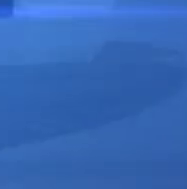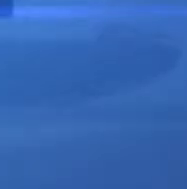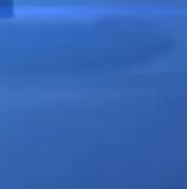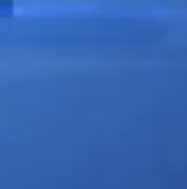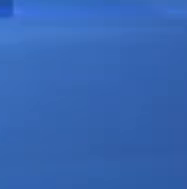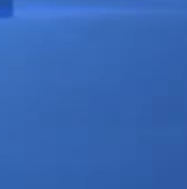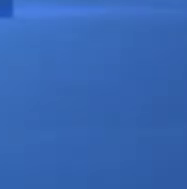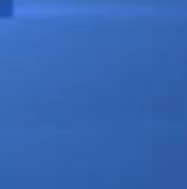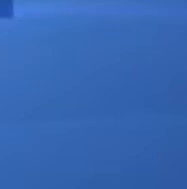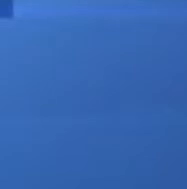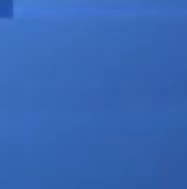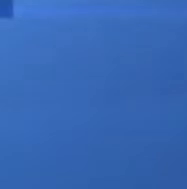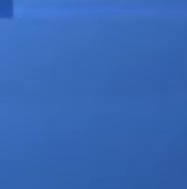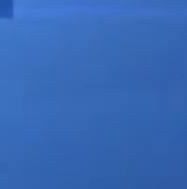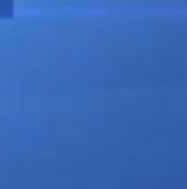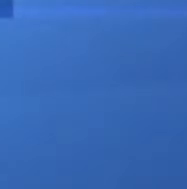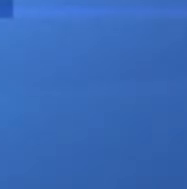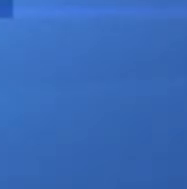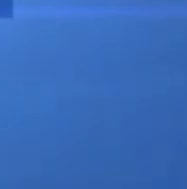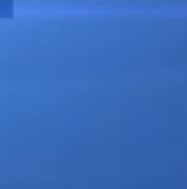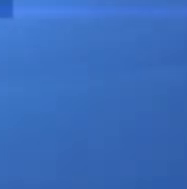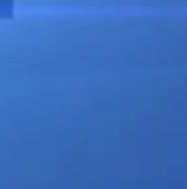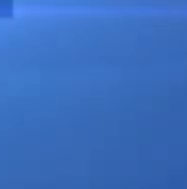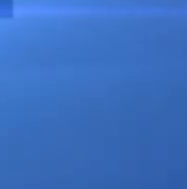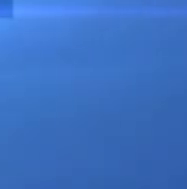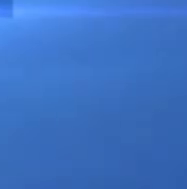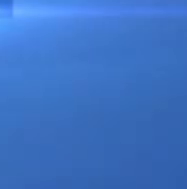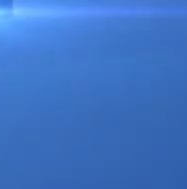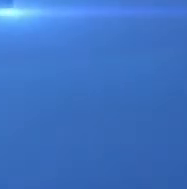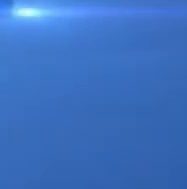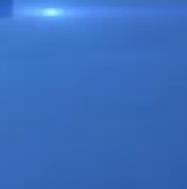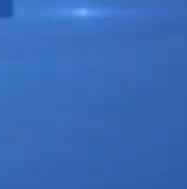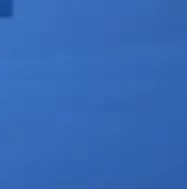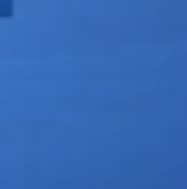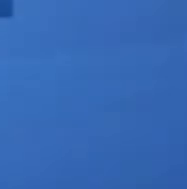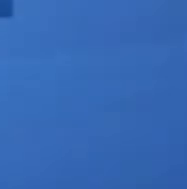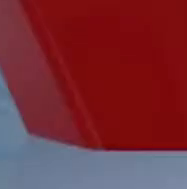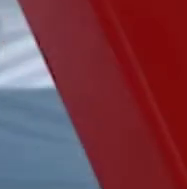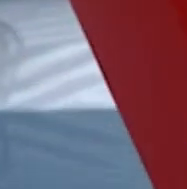Acest program este destinat și persoanelor cu deficiențe de auz.